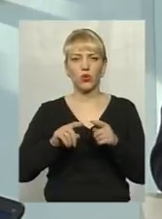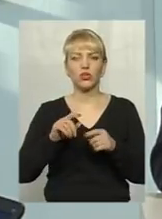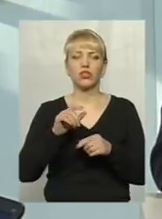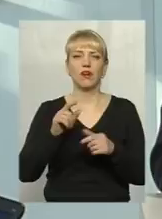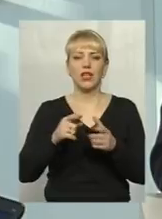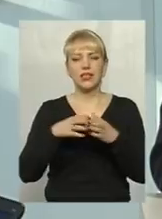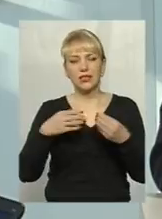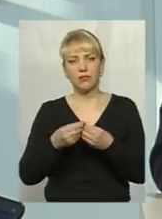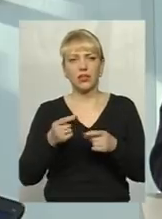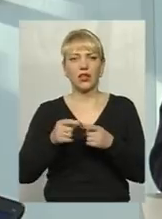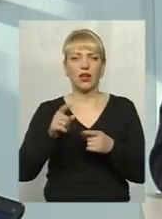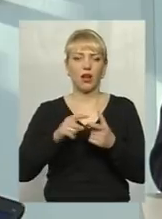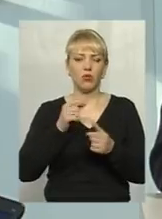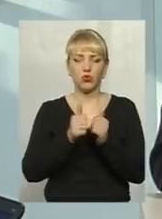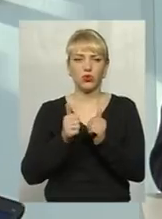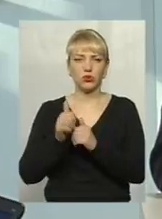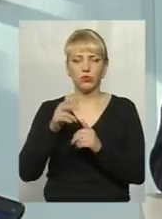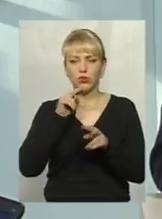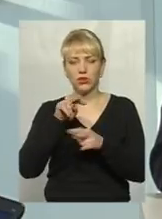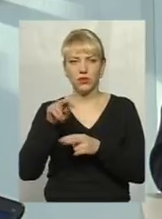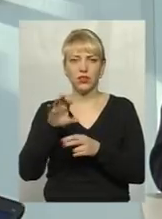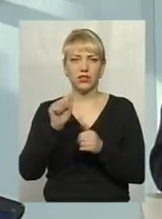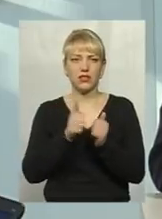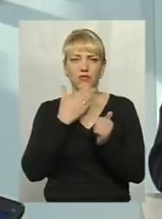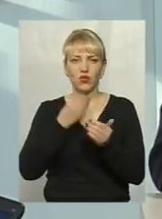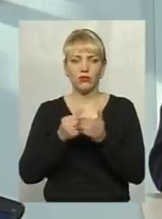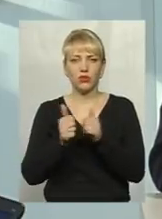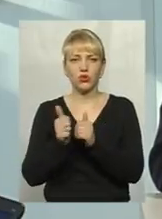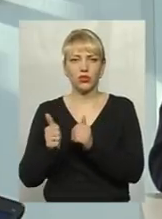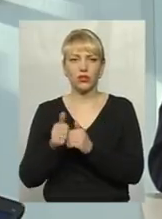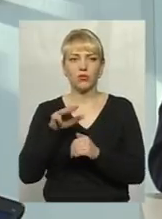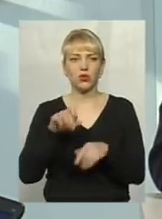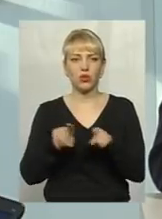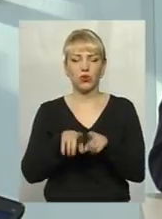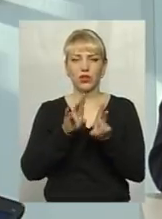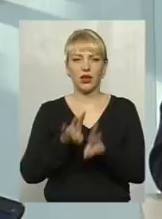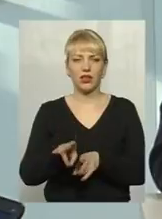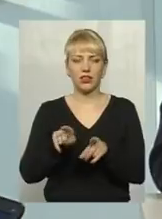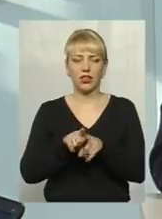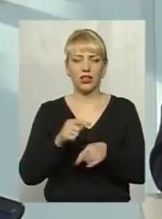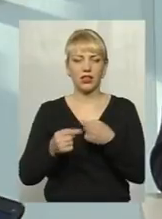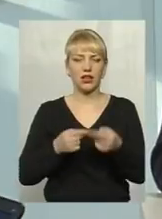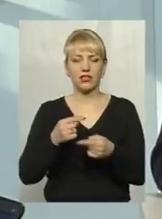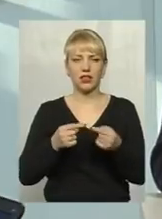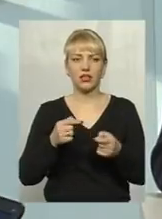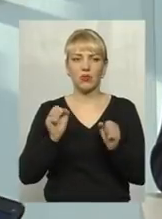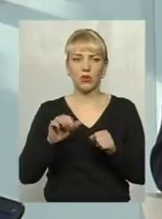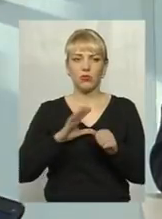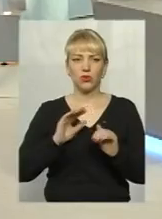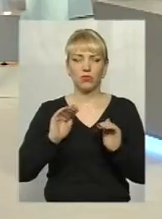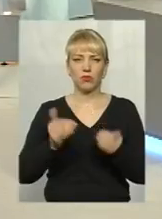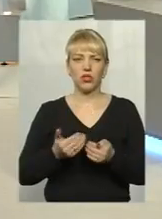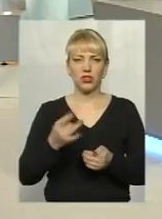або сусіди будуть більше переживати за своїх сусідів, то такої трагедії, таких наслідків можна буде поменшити.